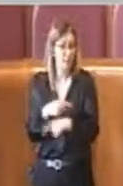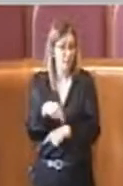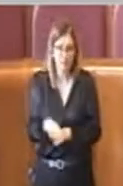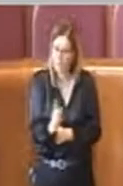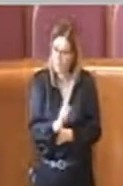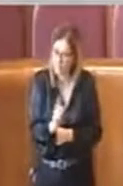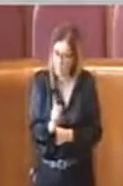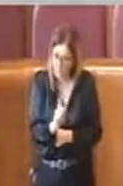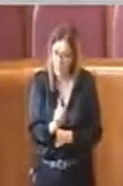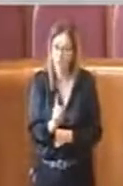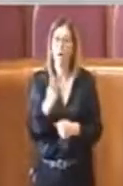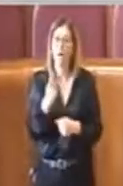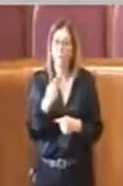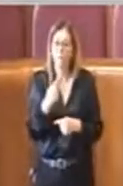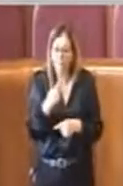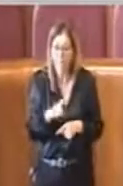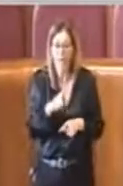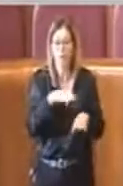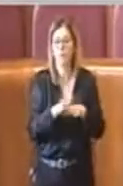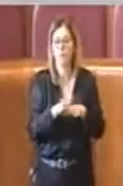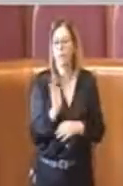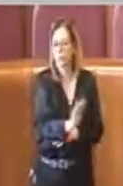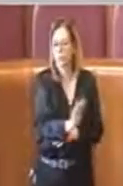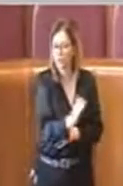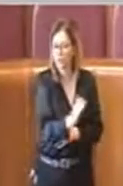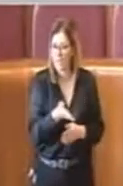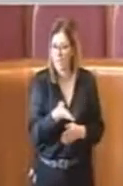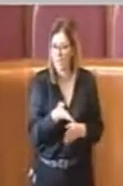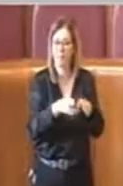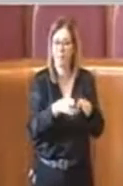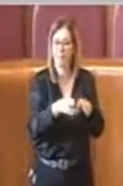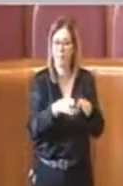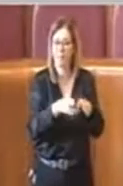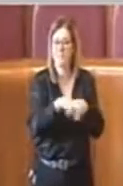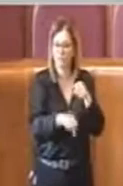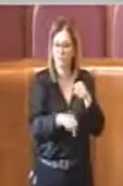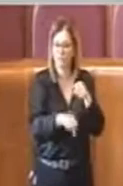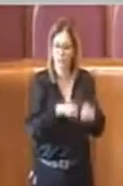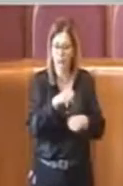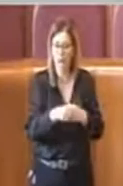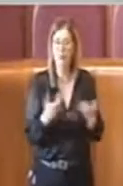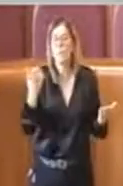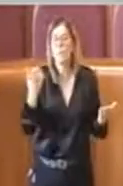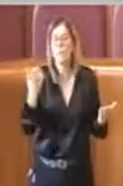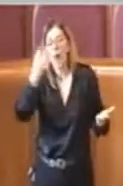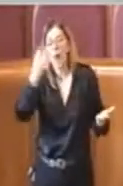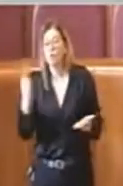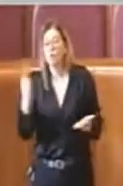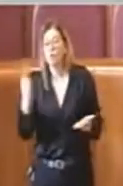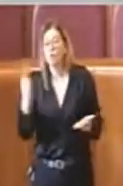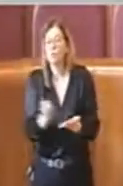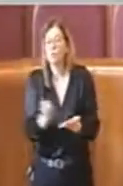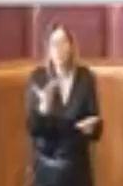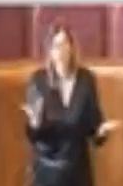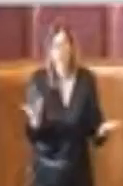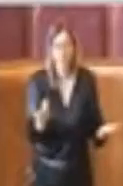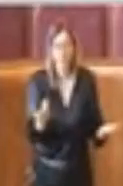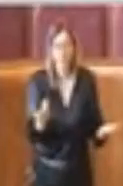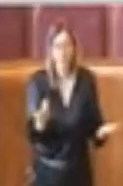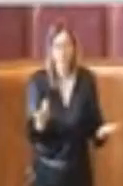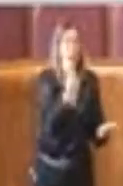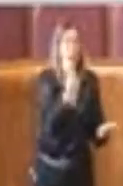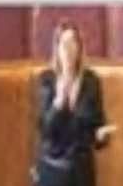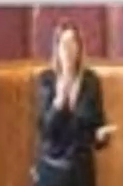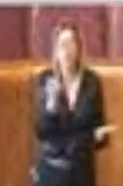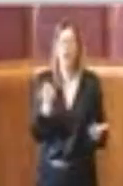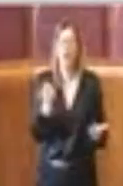messa come impegno, qualche volta succede che purtroppo qualche incivile e in questa città ce ne sono diversi,